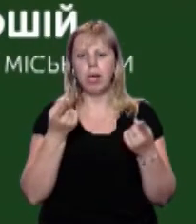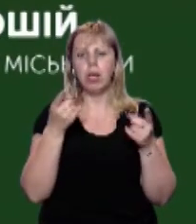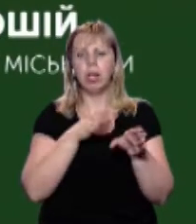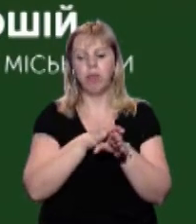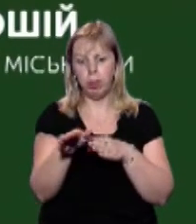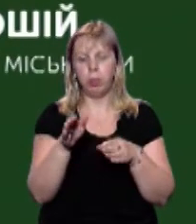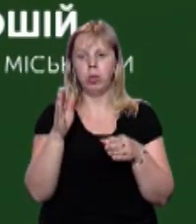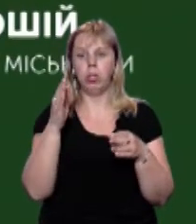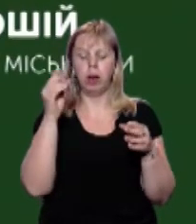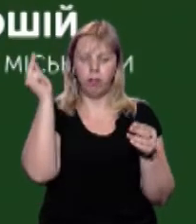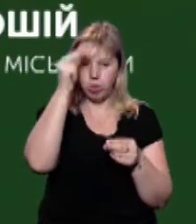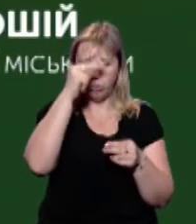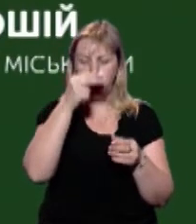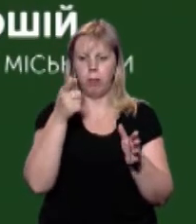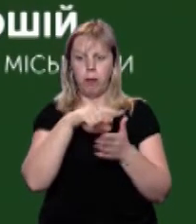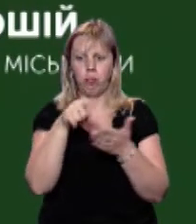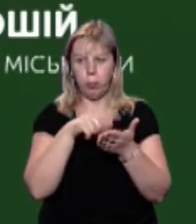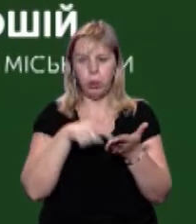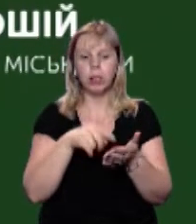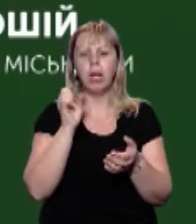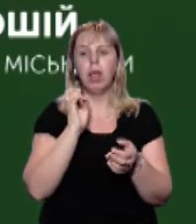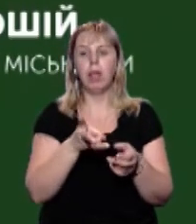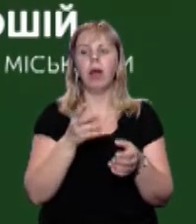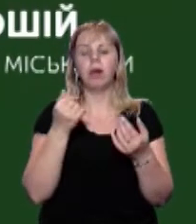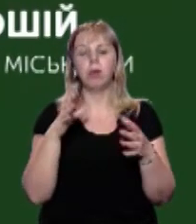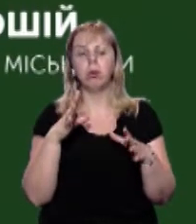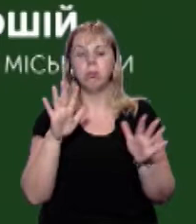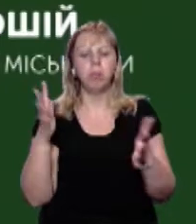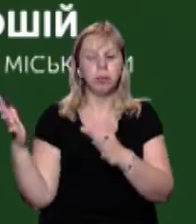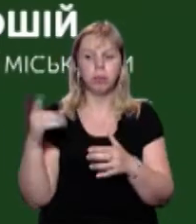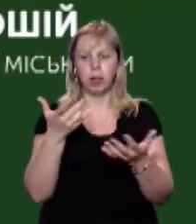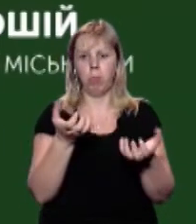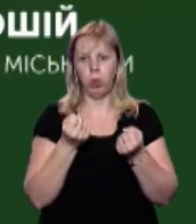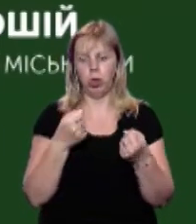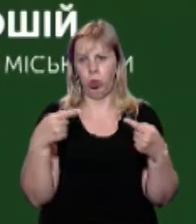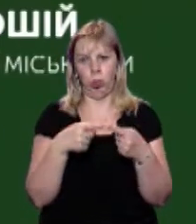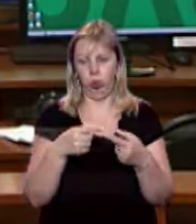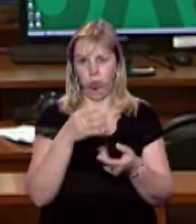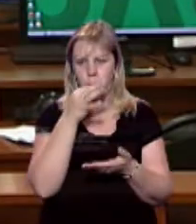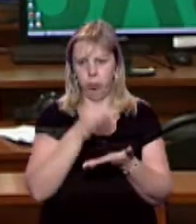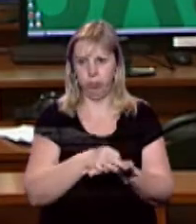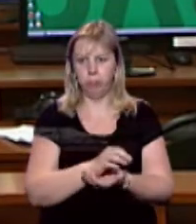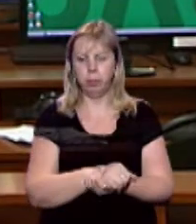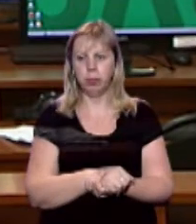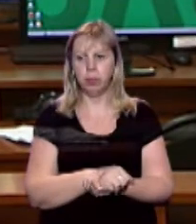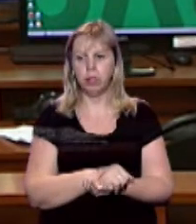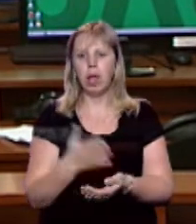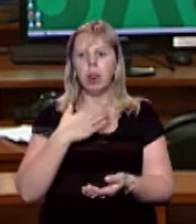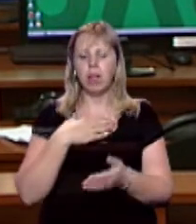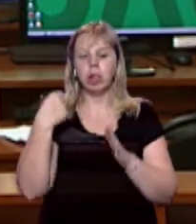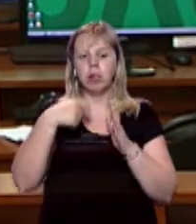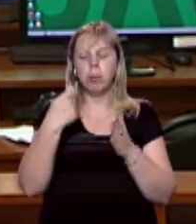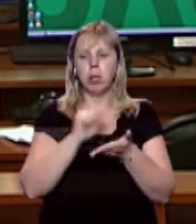моніторинг, вивчимо дане питання, як відбувалося, і приймемо відповідні міри. Наша